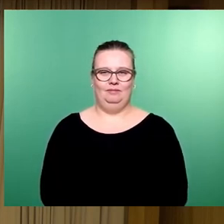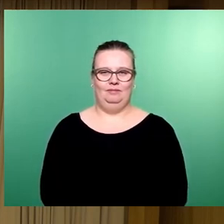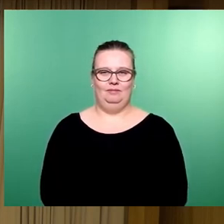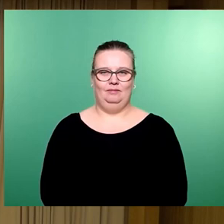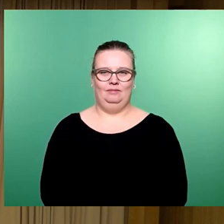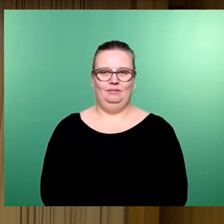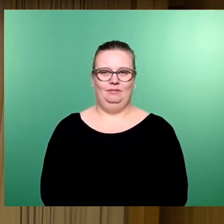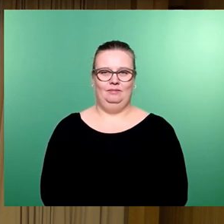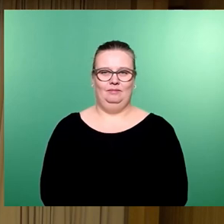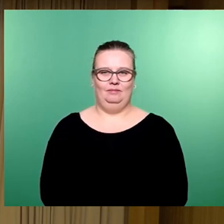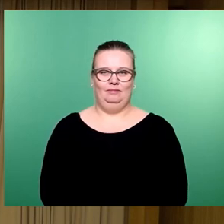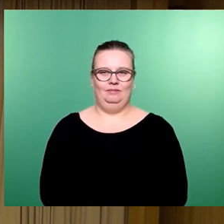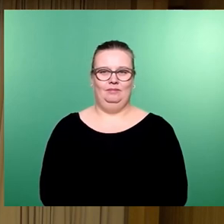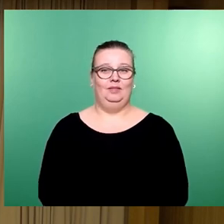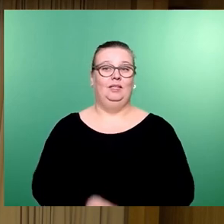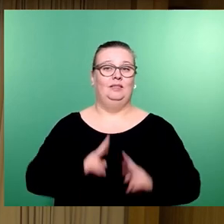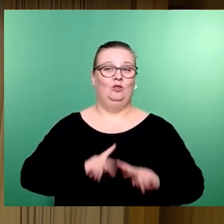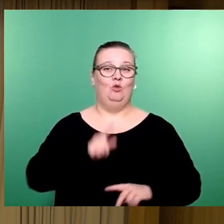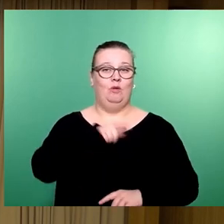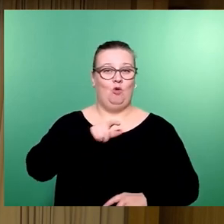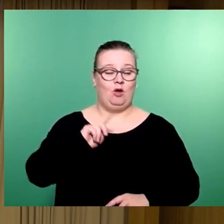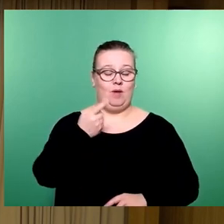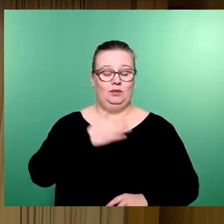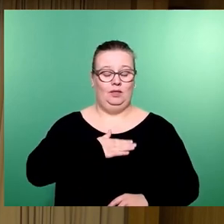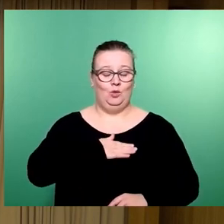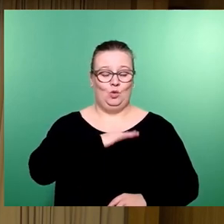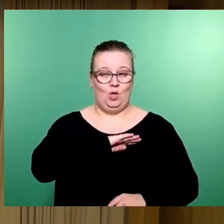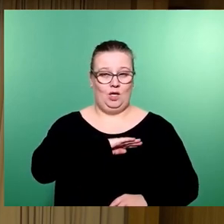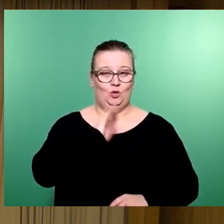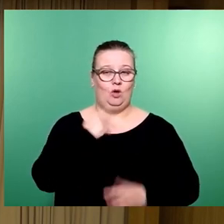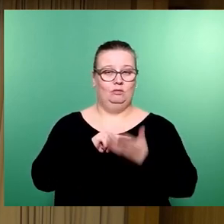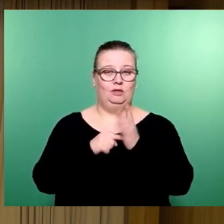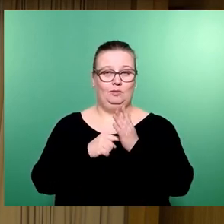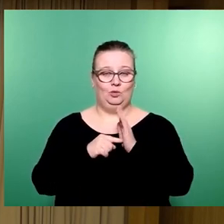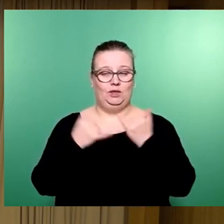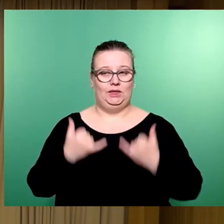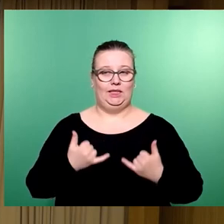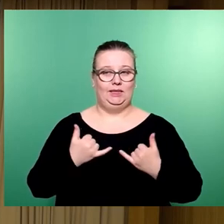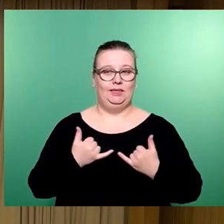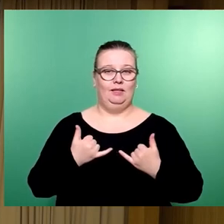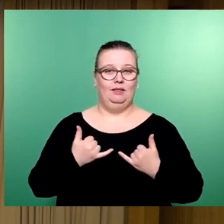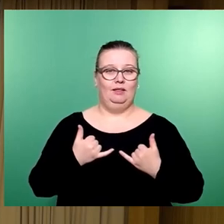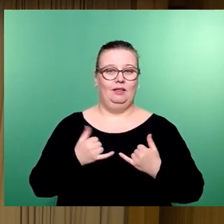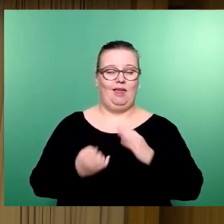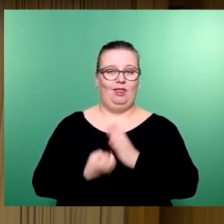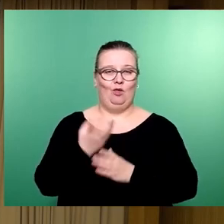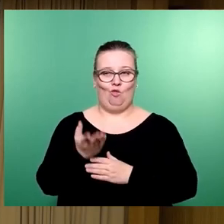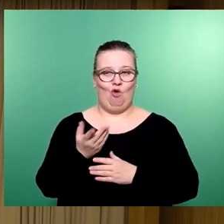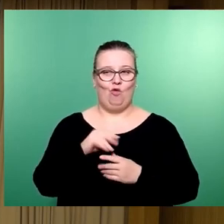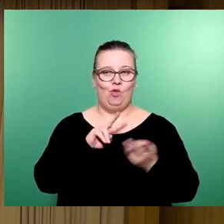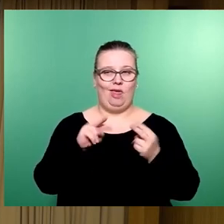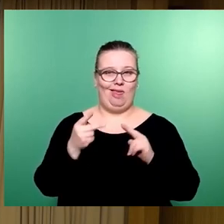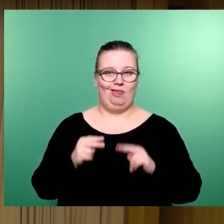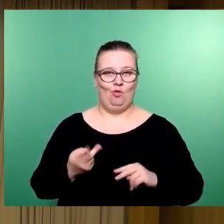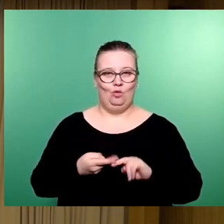Sehr geehrter Oberbürgermeister, liebe Kolleginnen und Kollegen, dann meinerseits auch noch ein paar Anmerkungen zum jetzigen vorliegenden Entwurf und den möglichen Änderungen zum